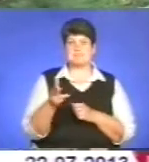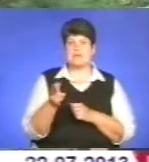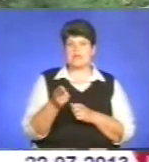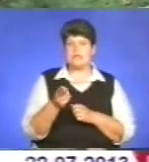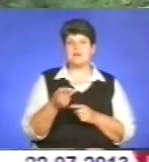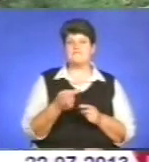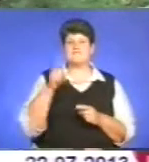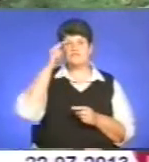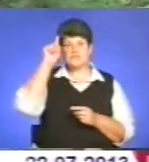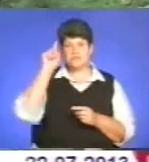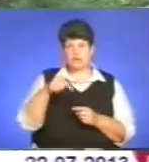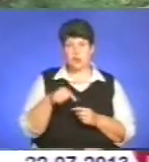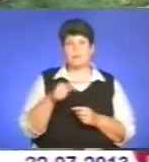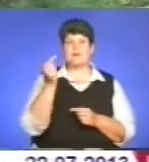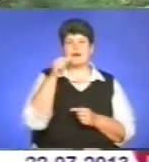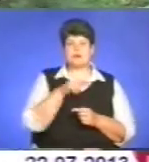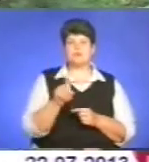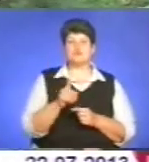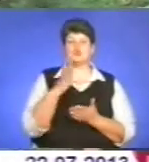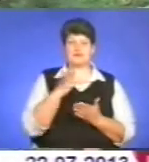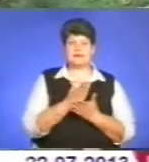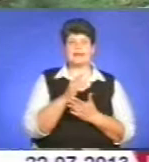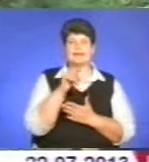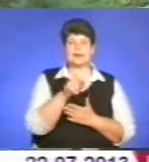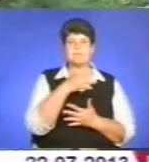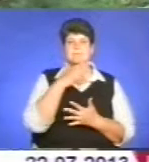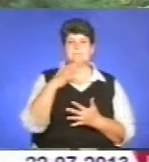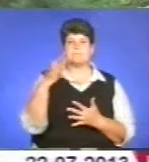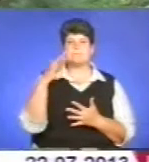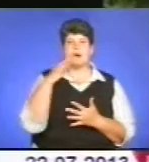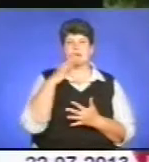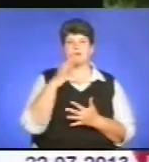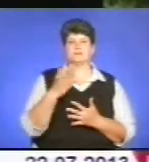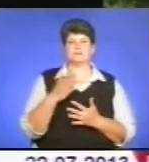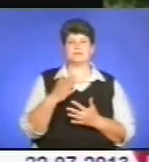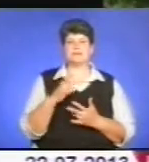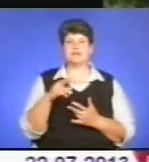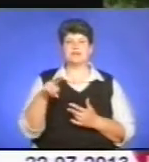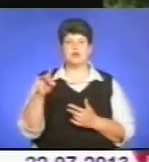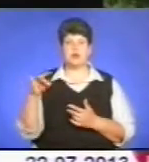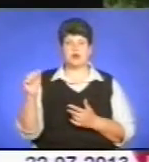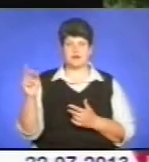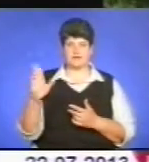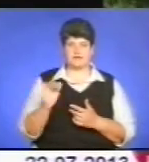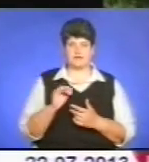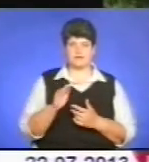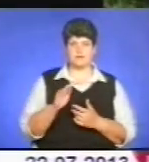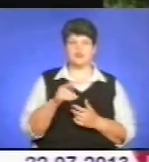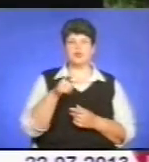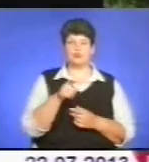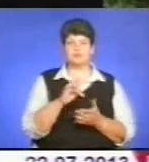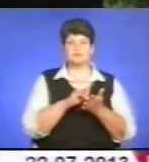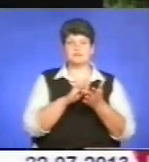відома тим, що на ній знаходиться дуже багато петрогліфів. Як зізнався велотурист, під час мандрівки йому